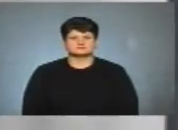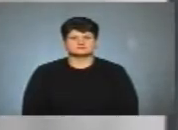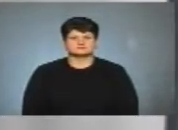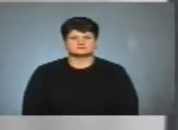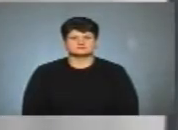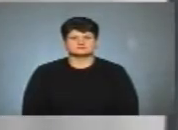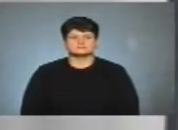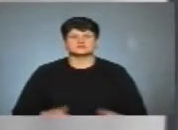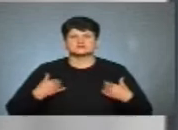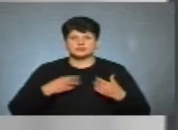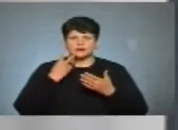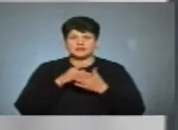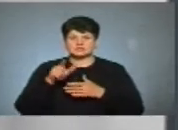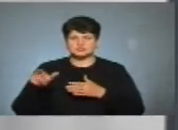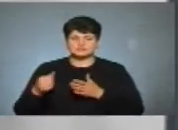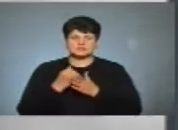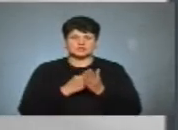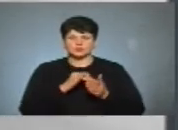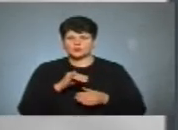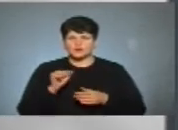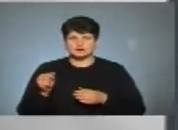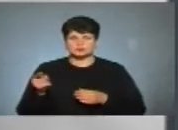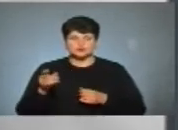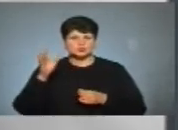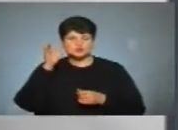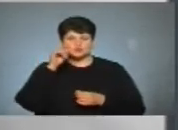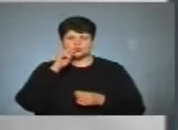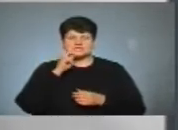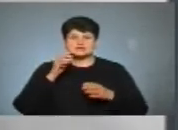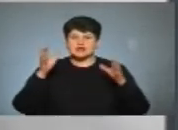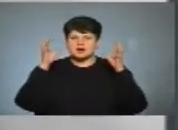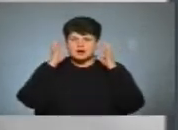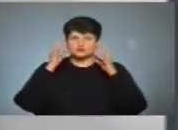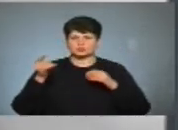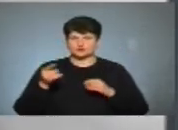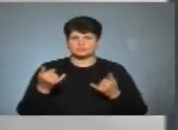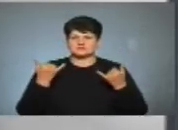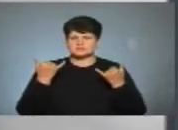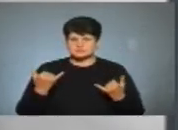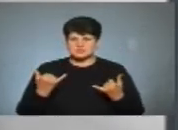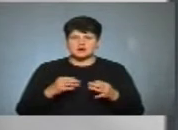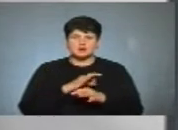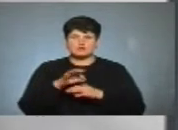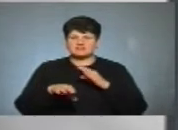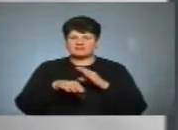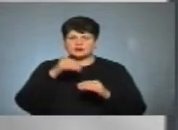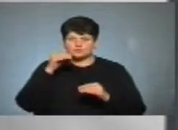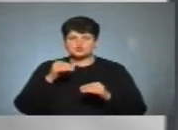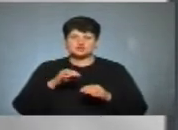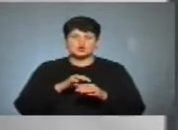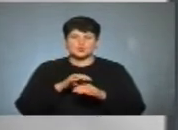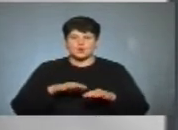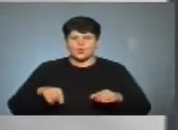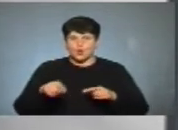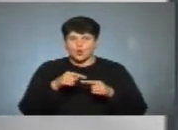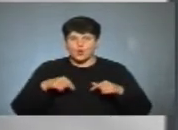Вітаю глядачів телеканалу ЮАТ Тернопіль та слухачів українського радіо Тернопіль. ефірі проєкт виборчий округ місцевий. З